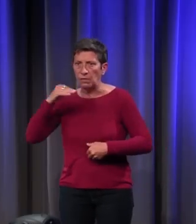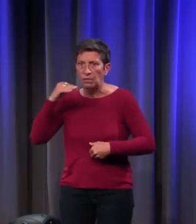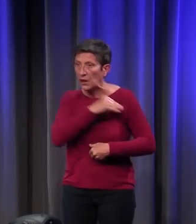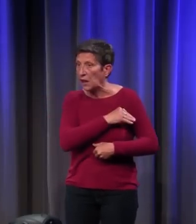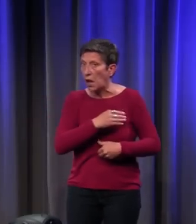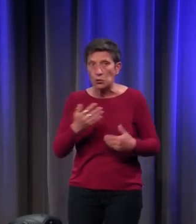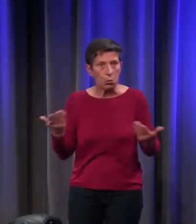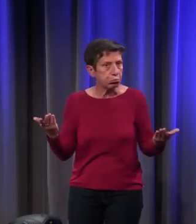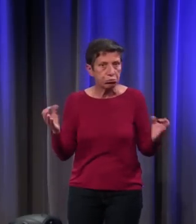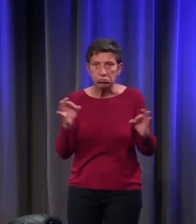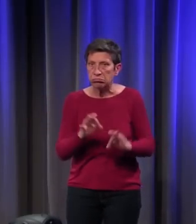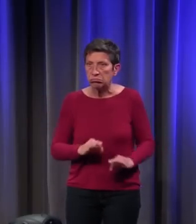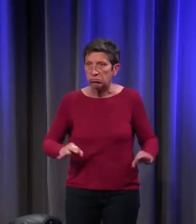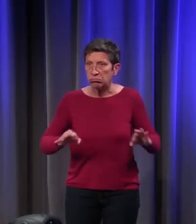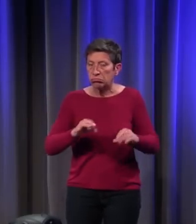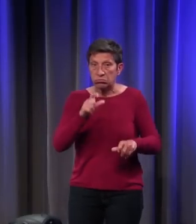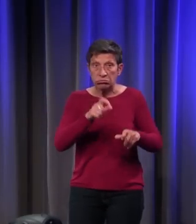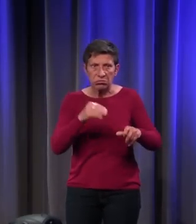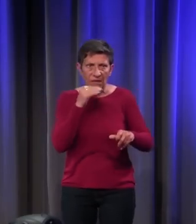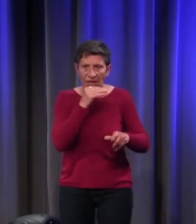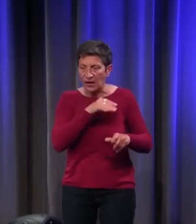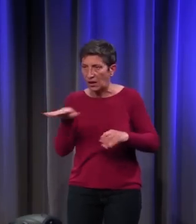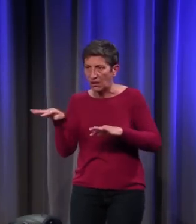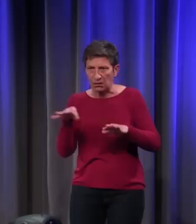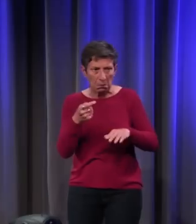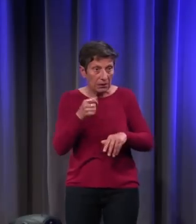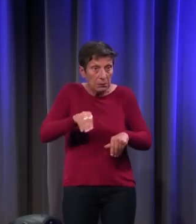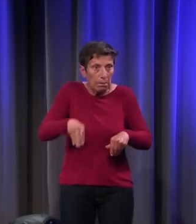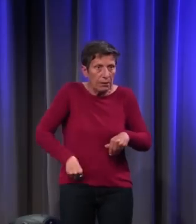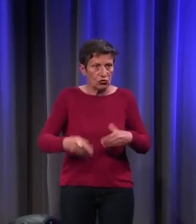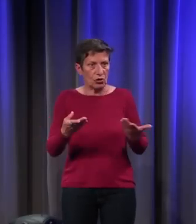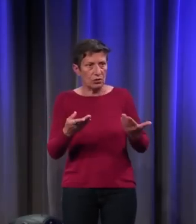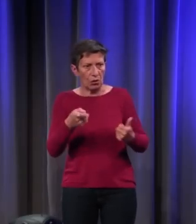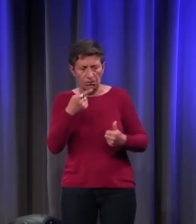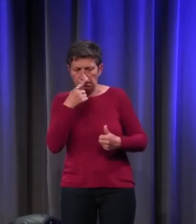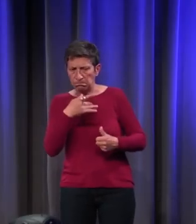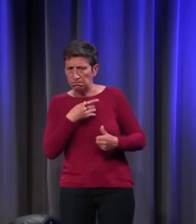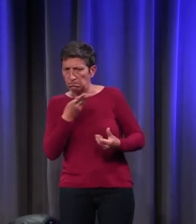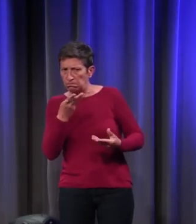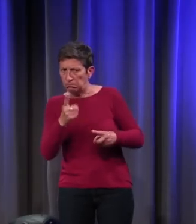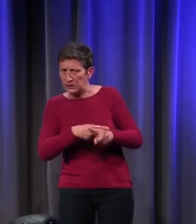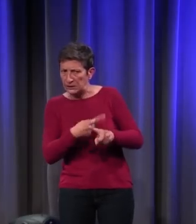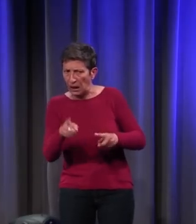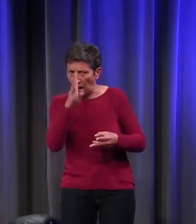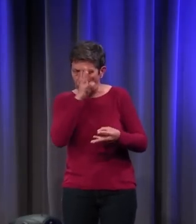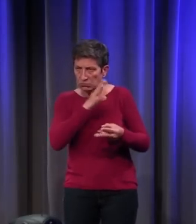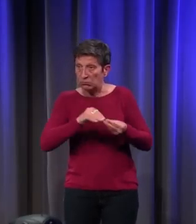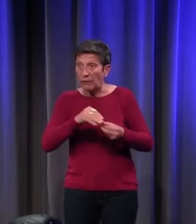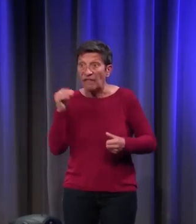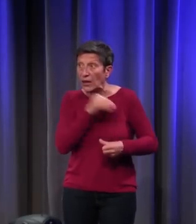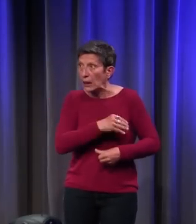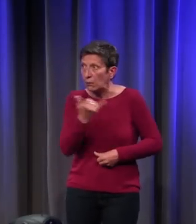tout ça, c'est suspect. Aller vite, c'est presque un péché. On n'a pas à aller vite. C'est vouloir aller contre l'ordre